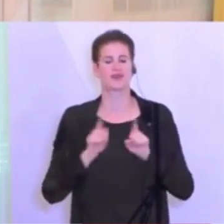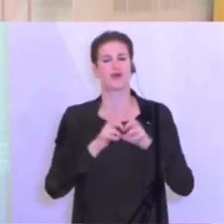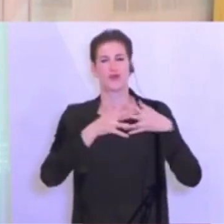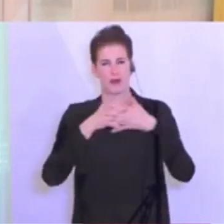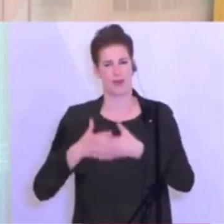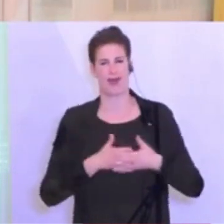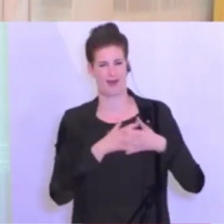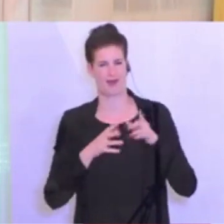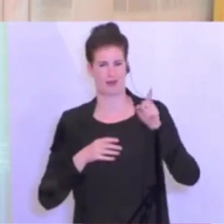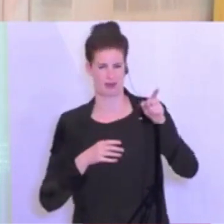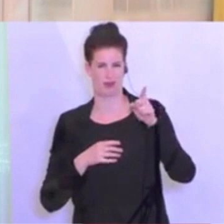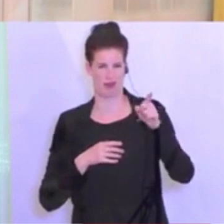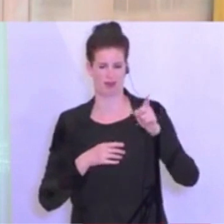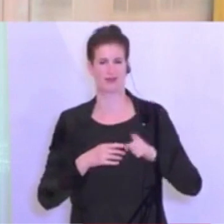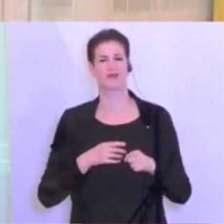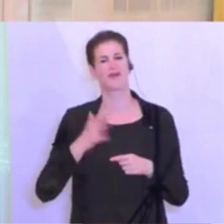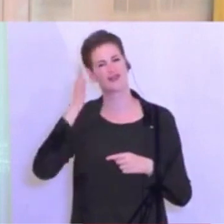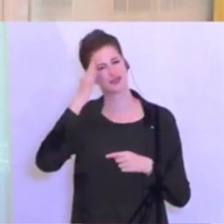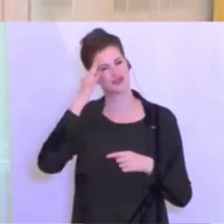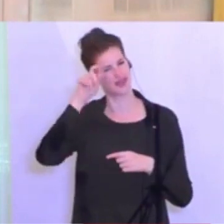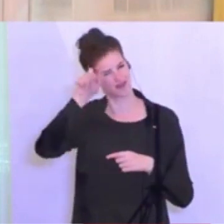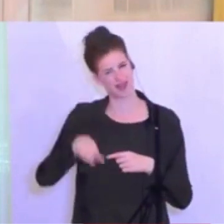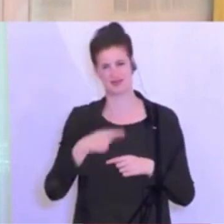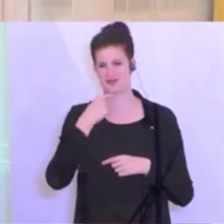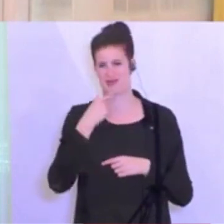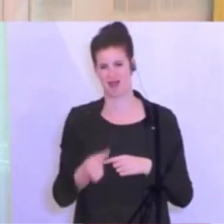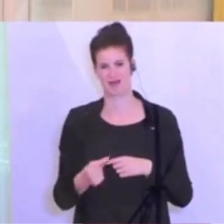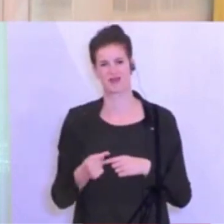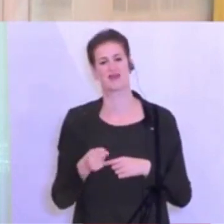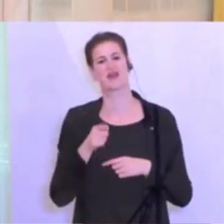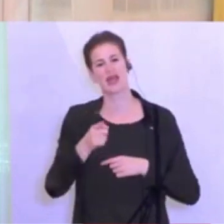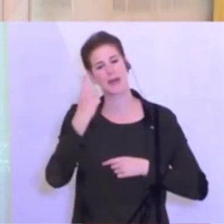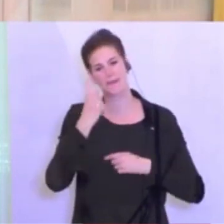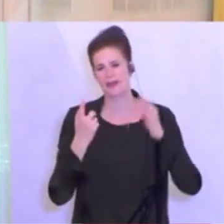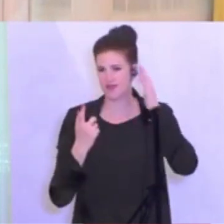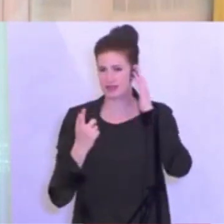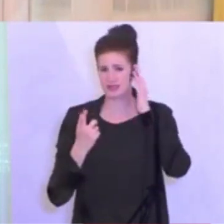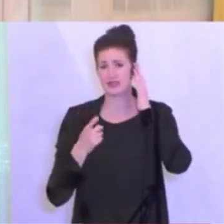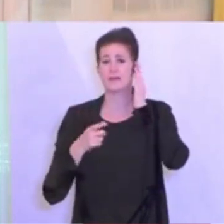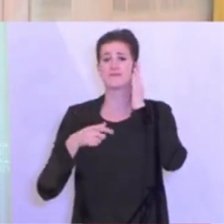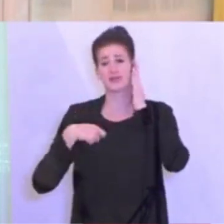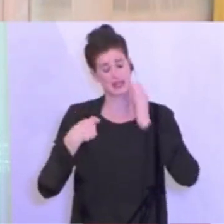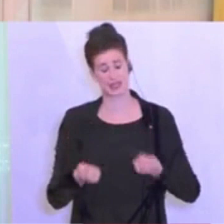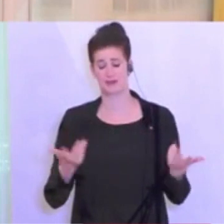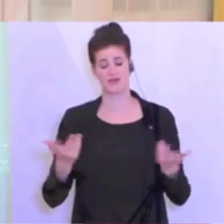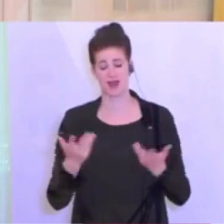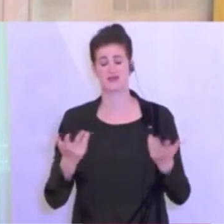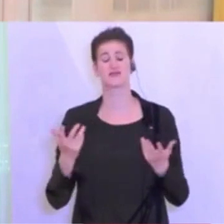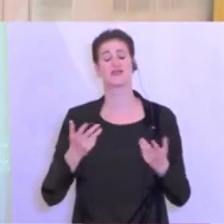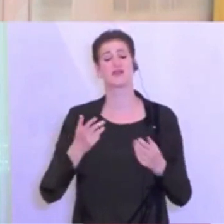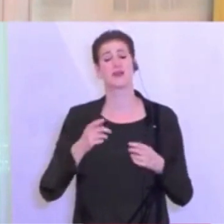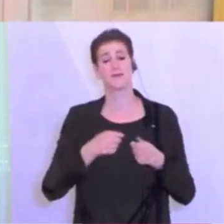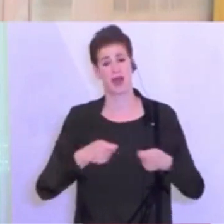genannt, der Hämmer und Tedenz, diese Grundherangehensweise. Der Hämmer, das waren die harten Maßnahmen und Tedenz heißt